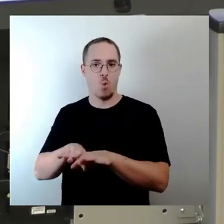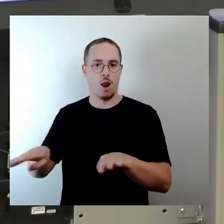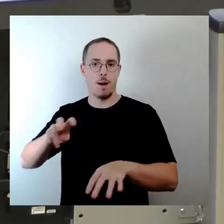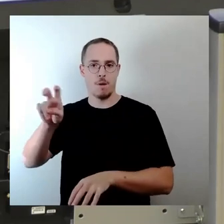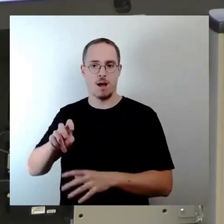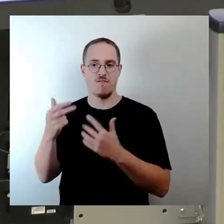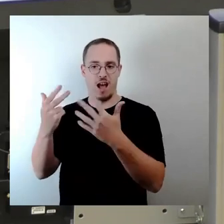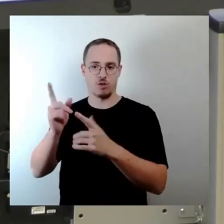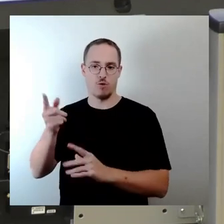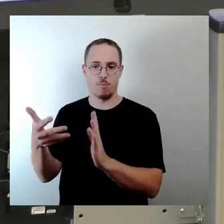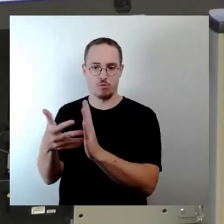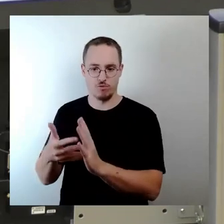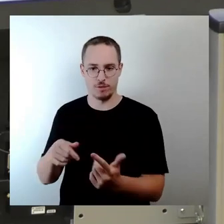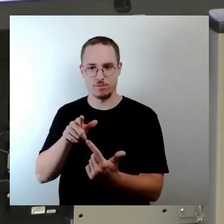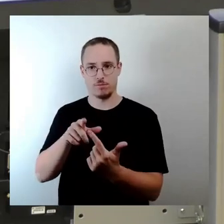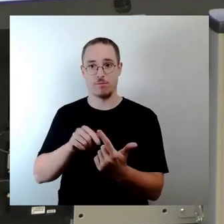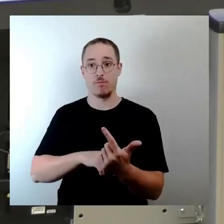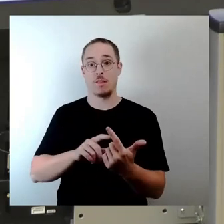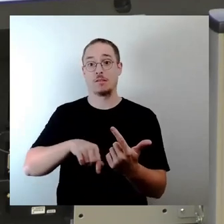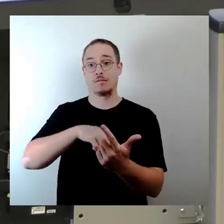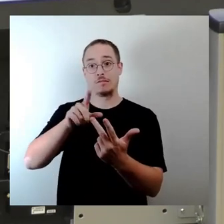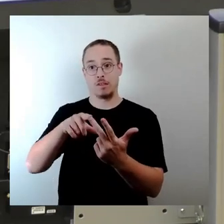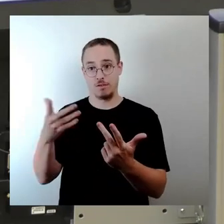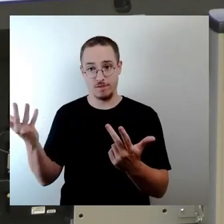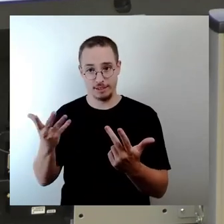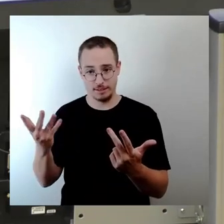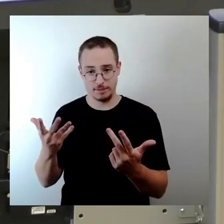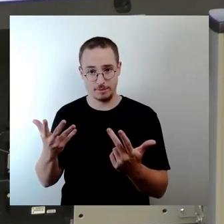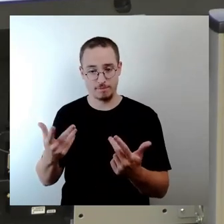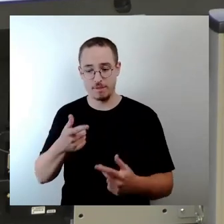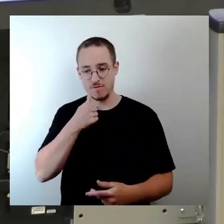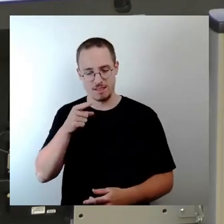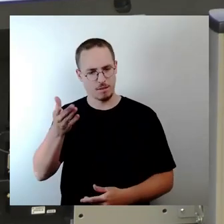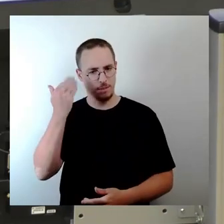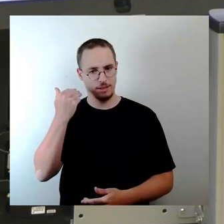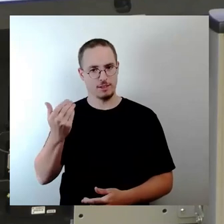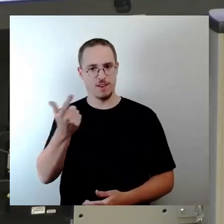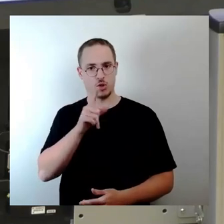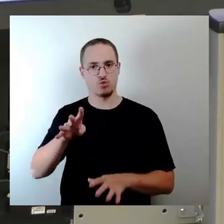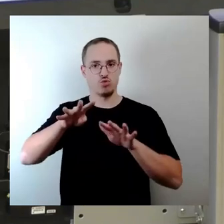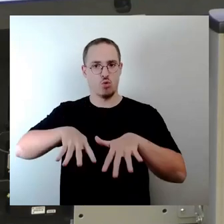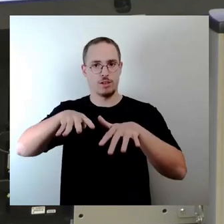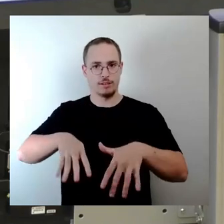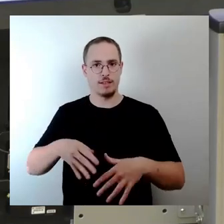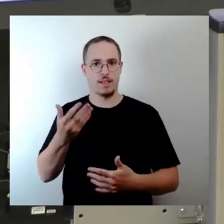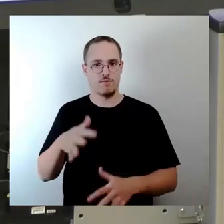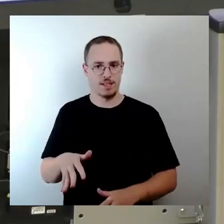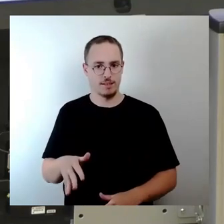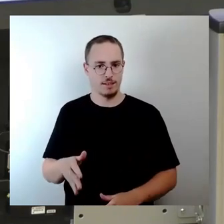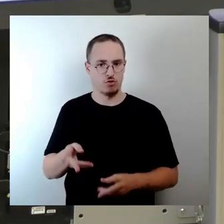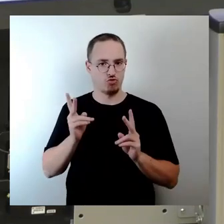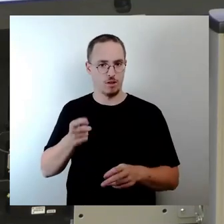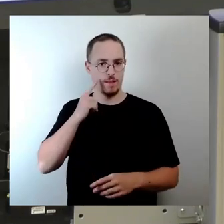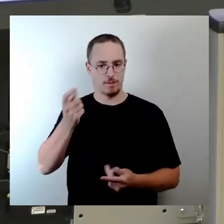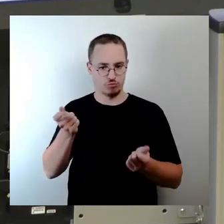Und in einem zweiten Punkt fordern wir, wie 2019 vom Stadtrat beschlossen, dass endlich eine Badestelle auf eigene Gefahr errichtet wird.